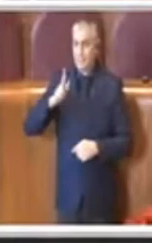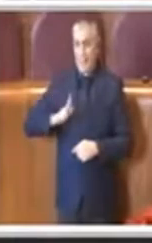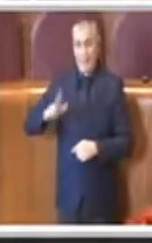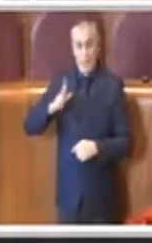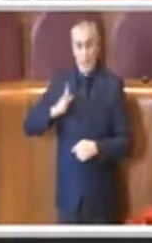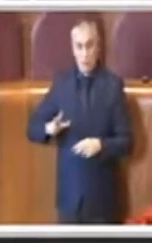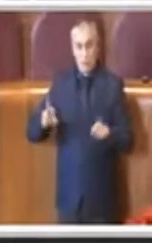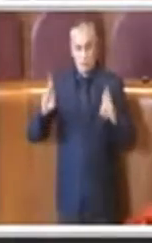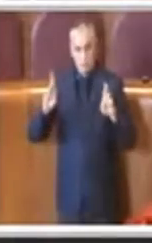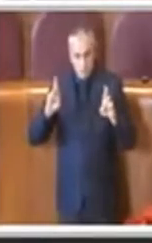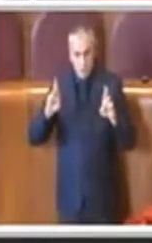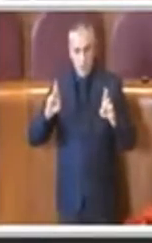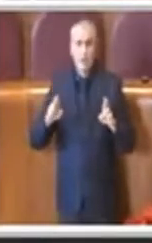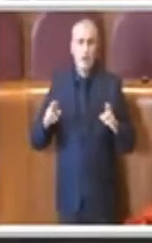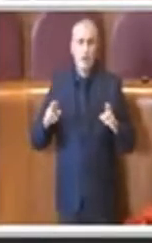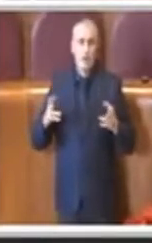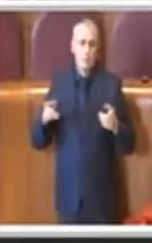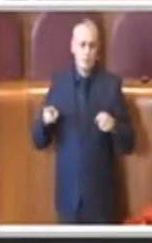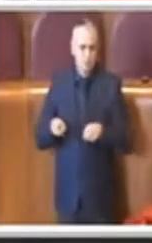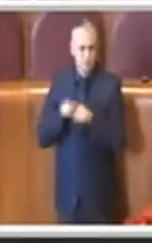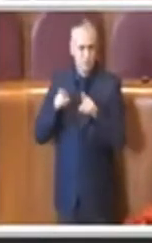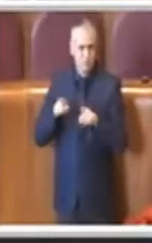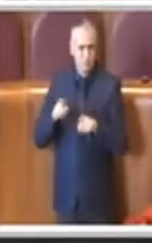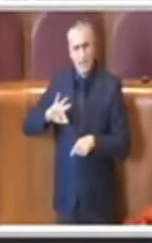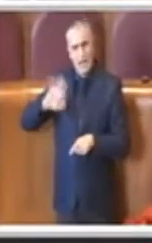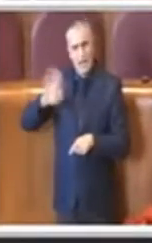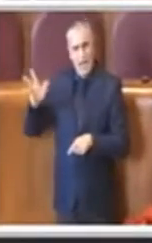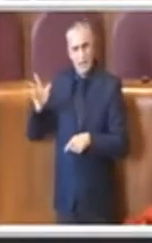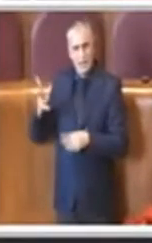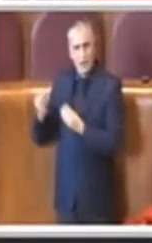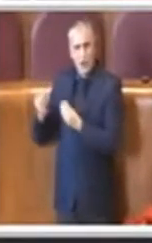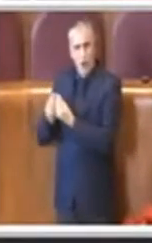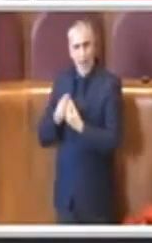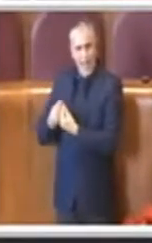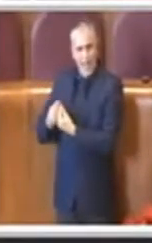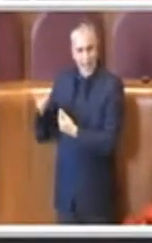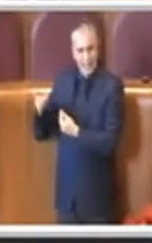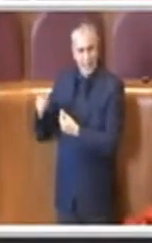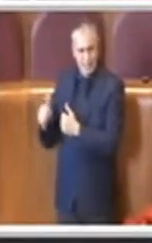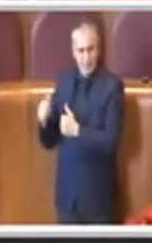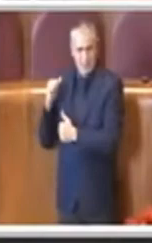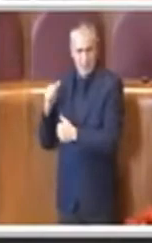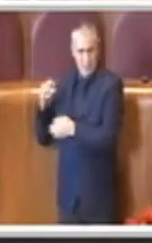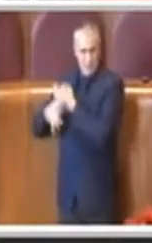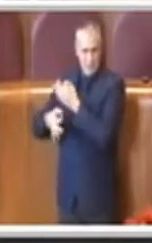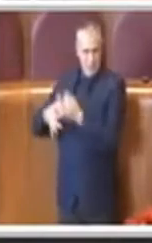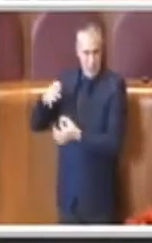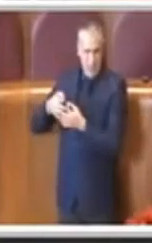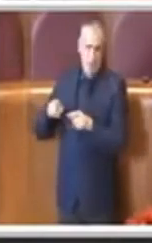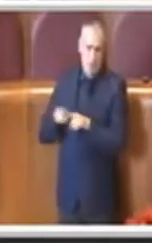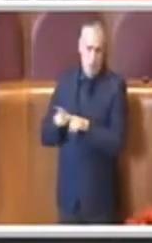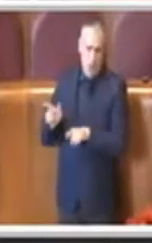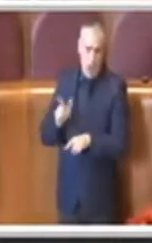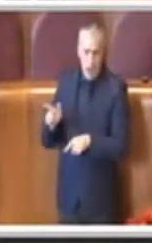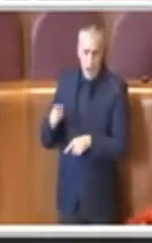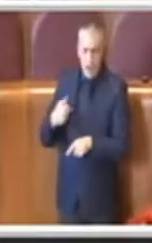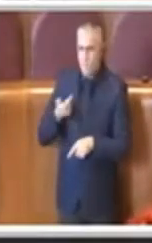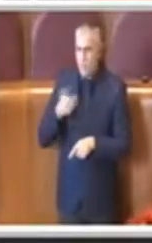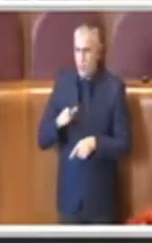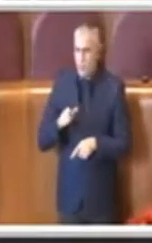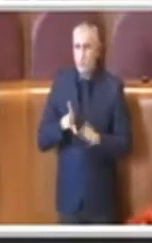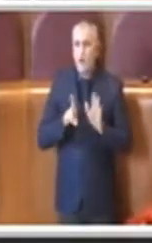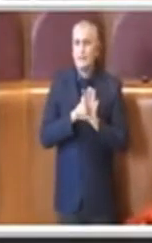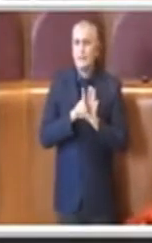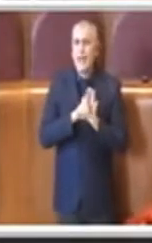quanto hanno già detto anche i colleghi che mi hanno preceduto perché vorrei ricordare che la delibera per esempio